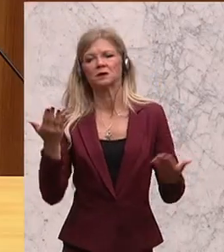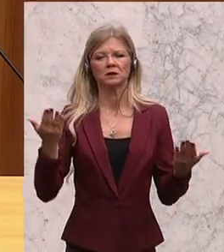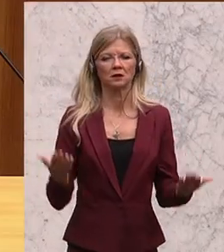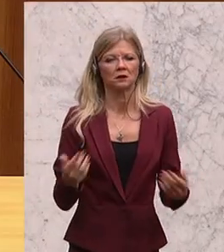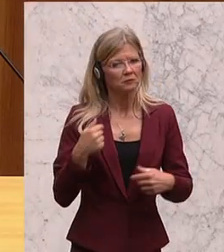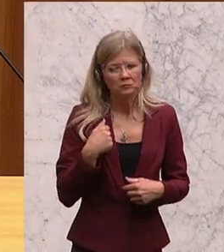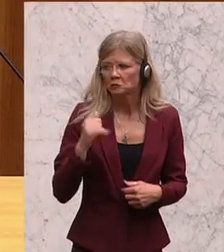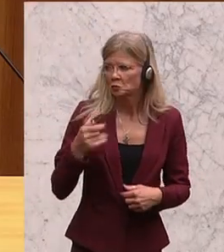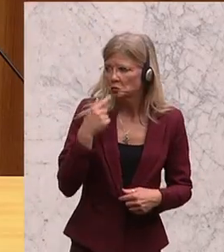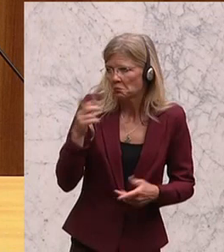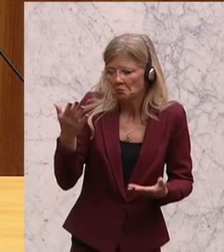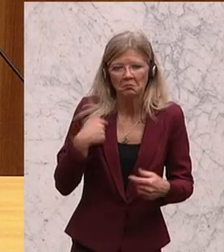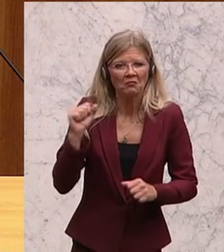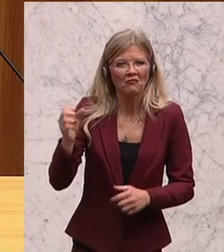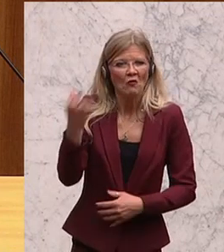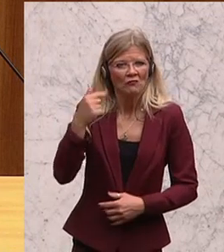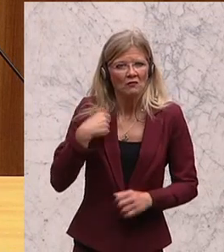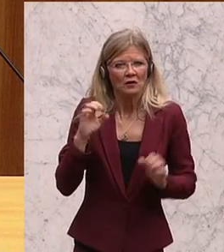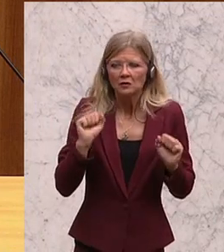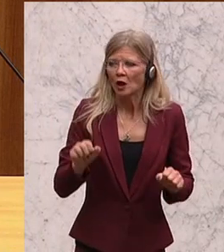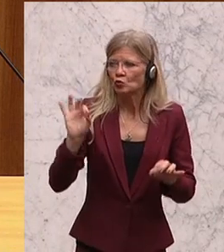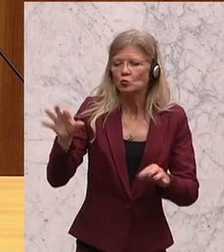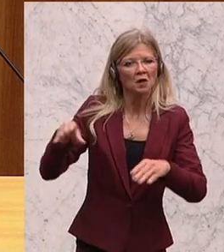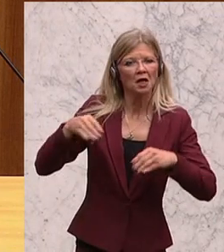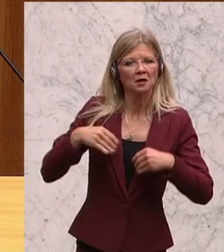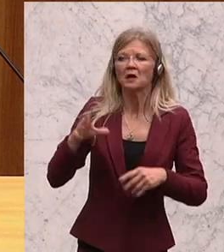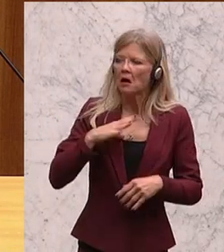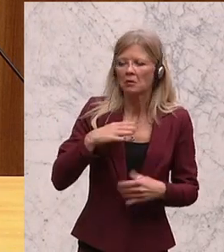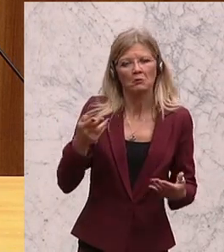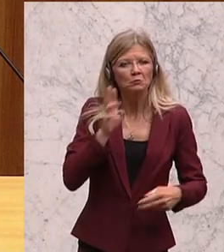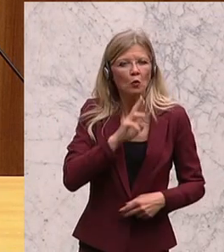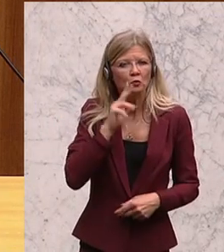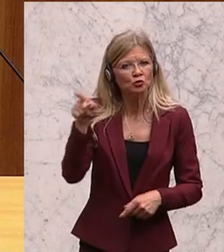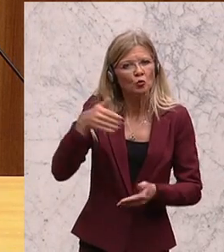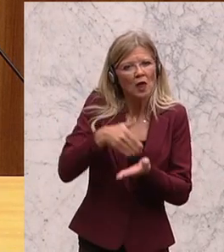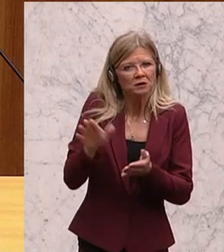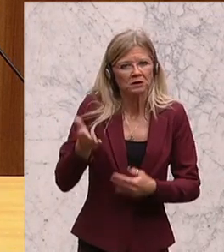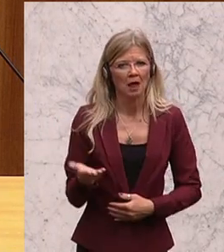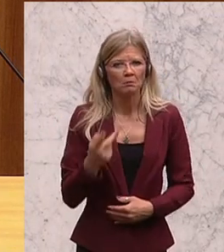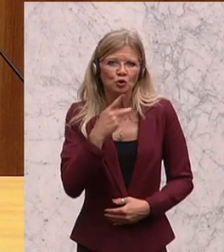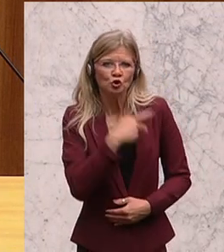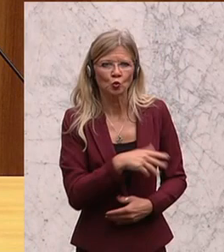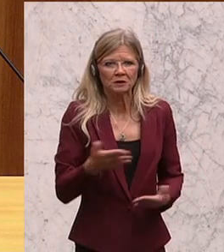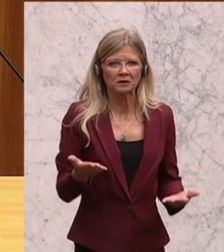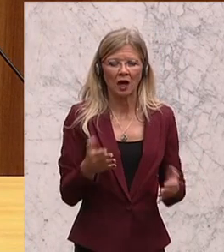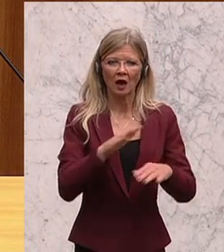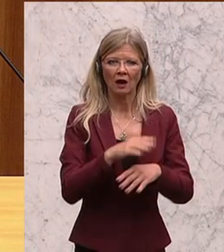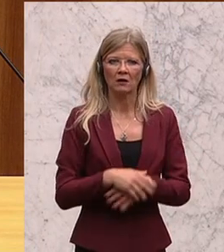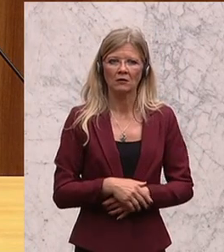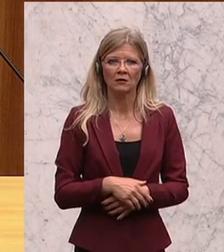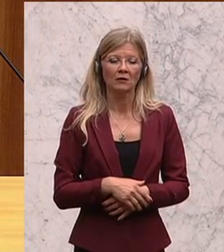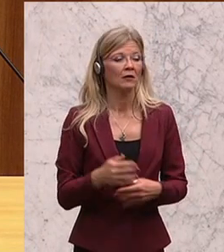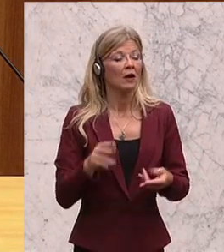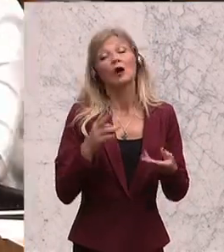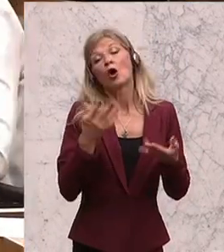ich auch ganz gut leben. Ich finde es befremdlich, dass das abgelehnt wird, weil auch heute schon in der Diskussion